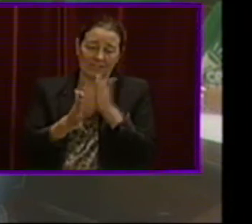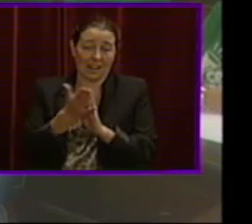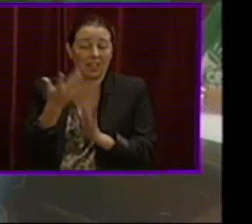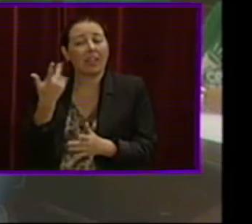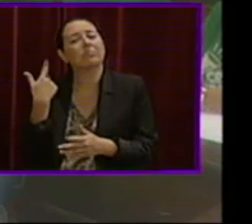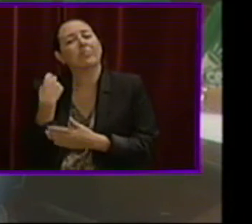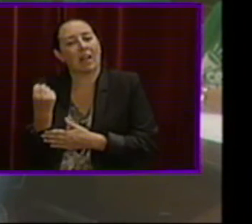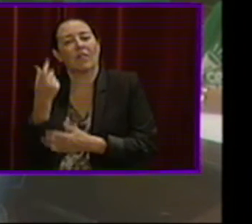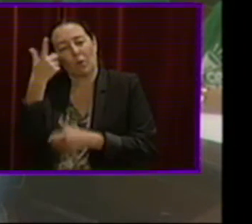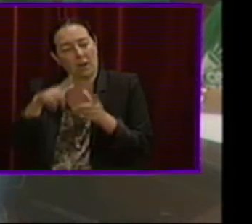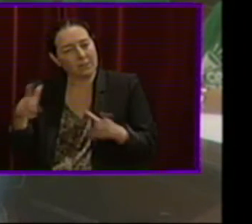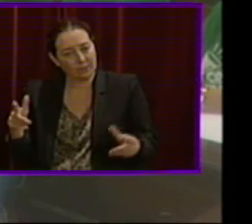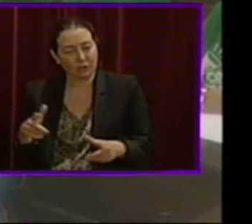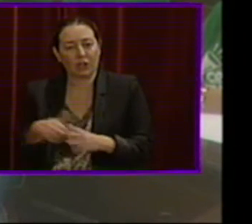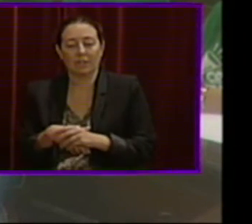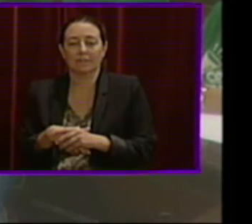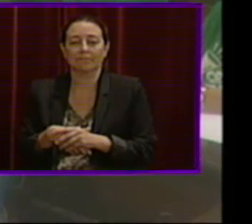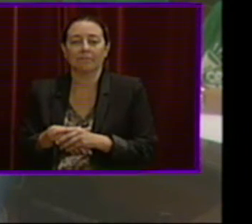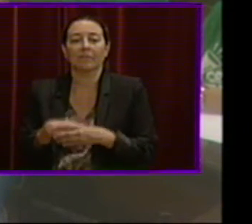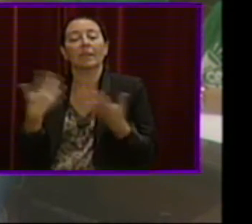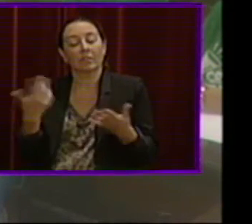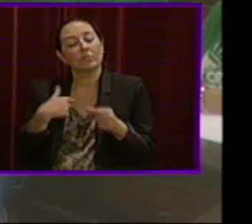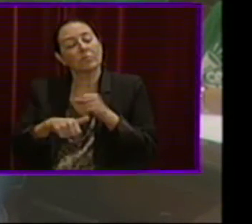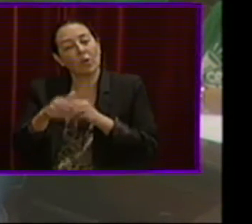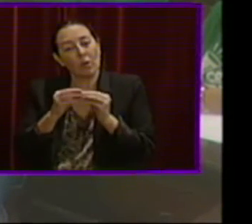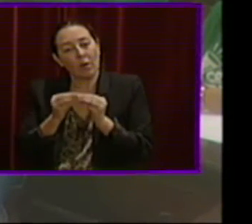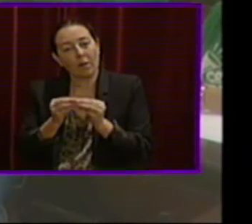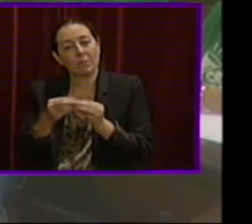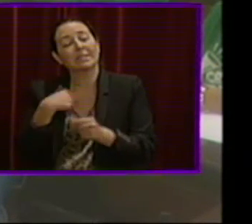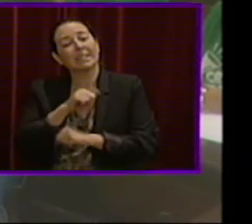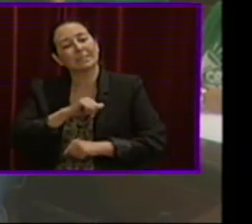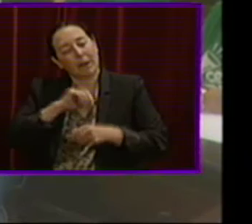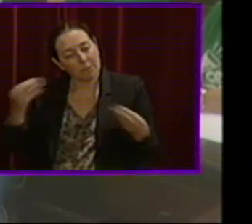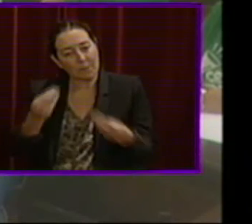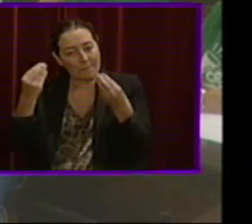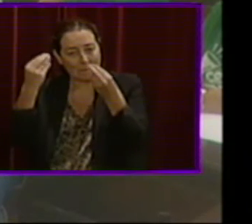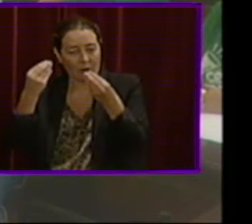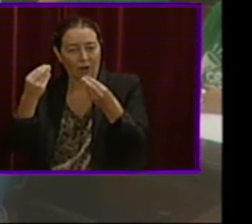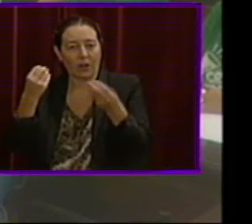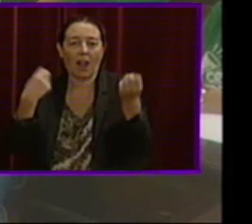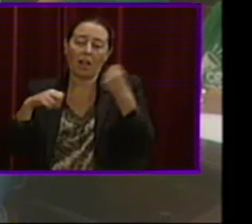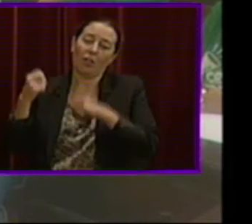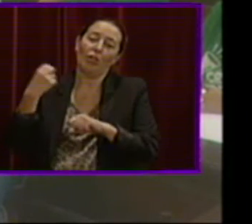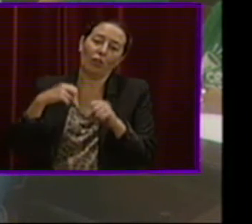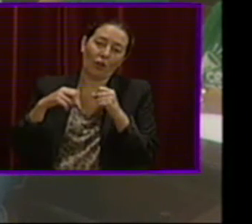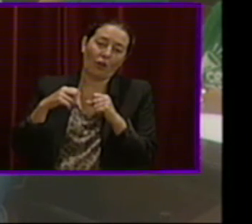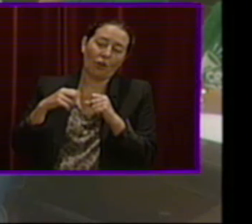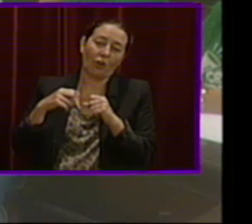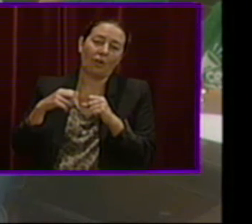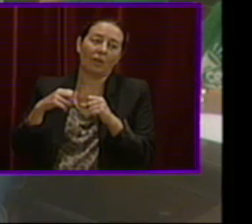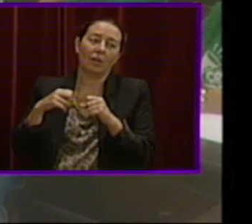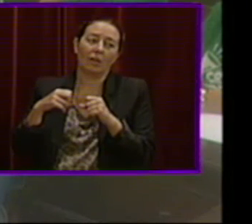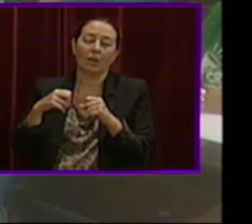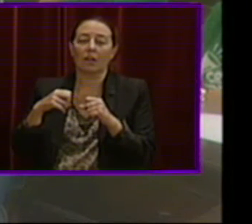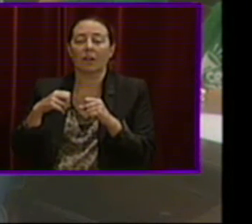persones, com li dic. I així ho farem. I esperem poder millorar fins i tot l'acció que ha tingut o que ha tirat